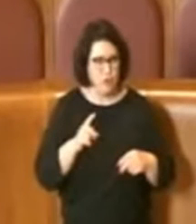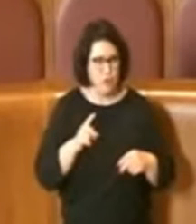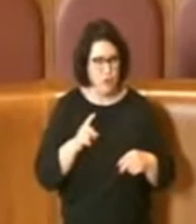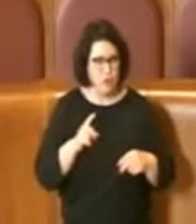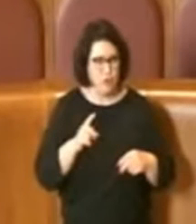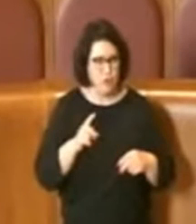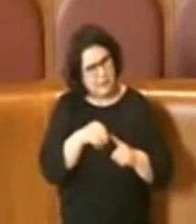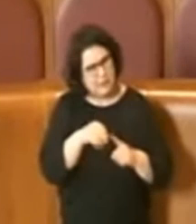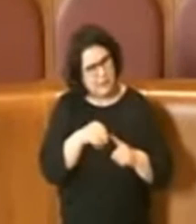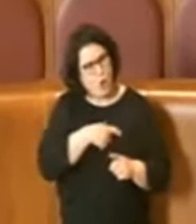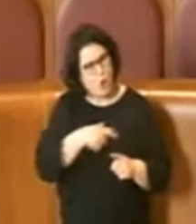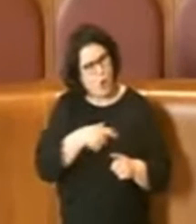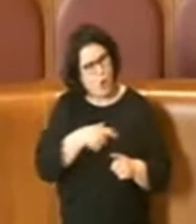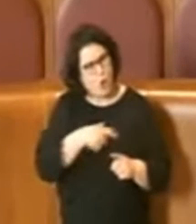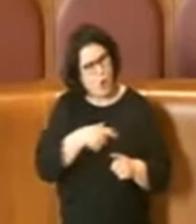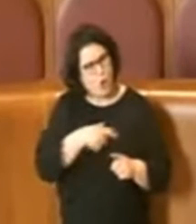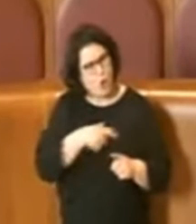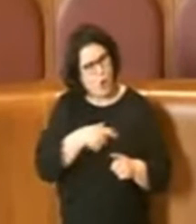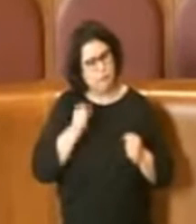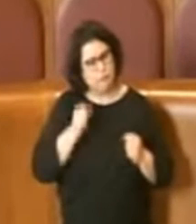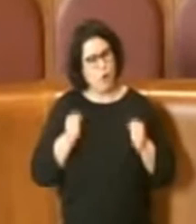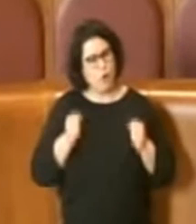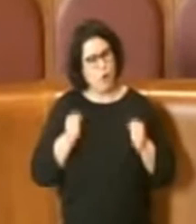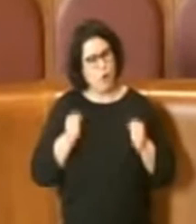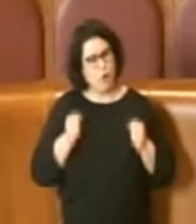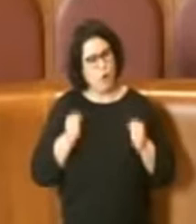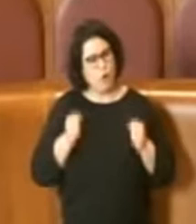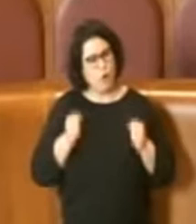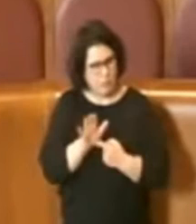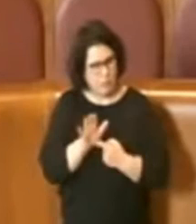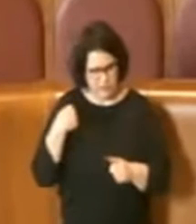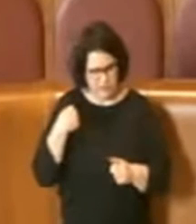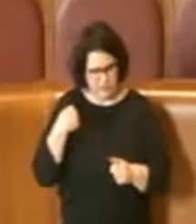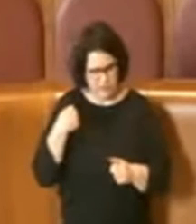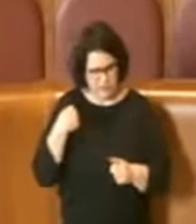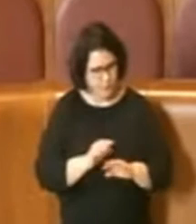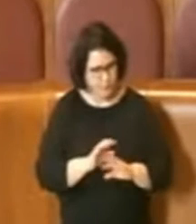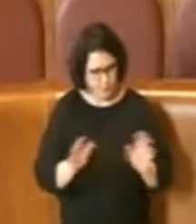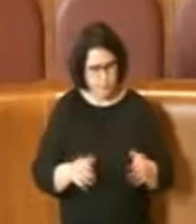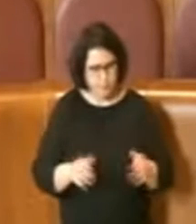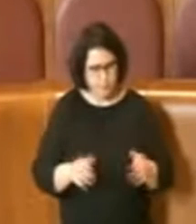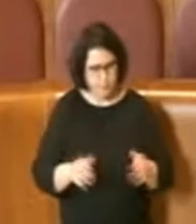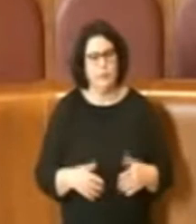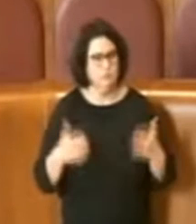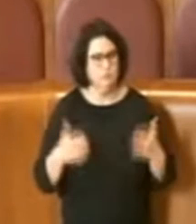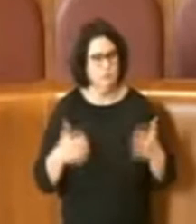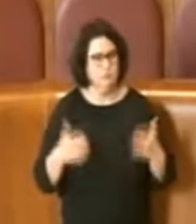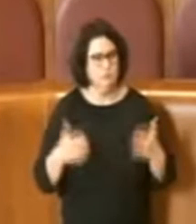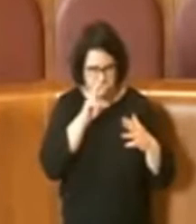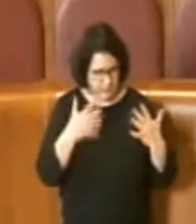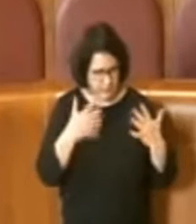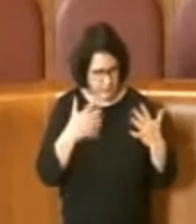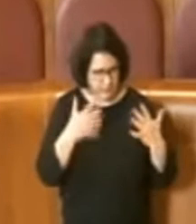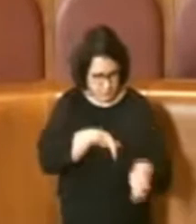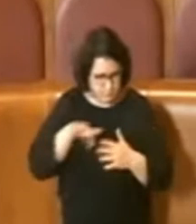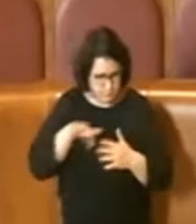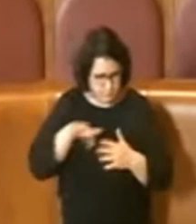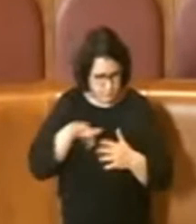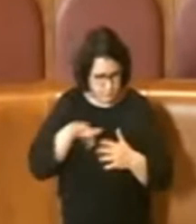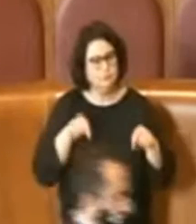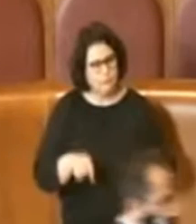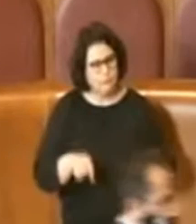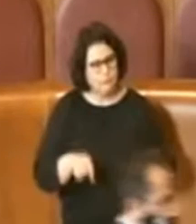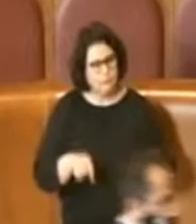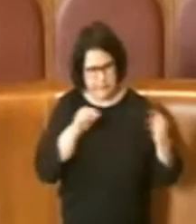che la sindaca ha dimostrato e dimostra. Detto questo, a me è sembrato che in